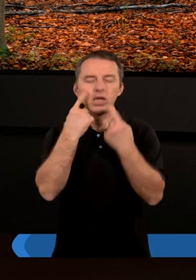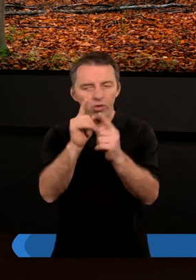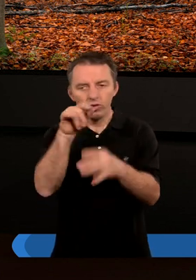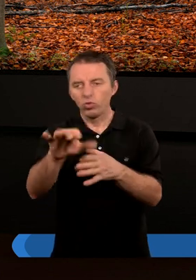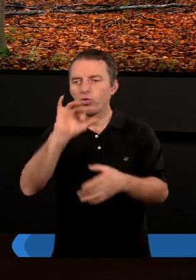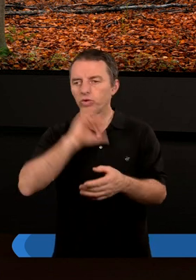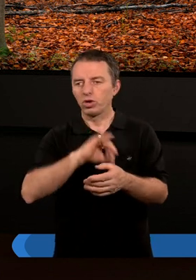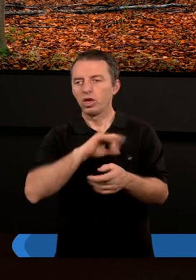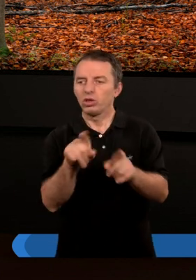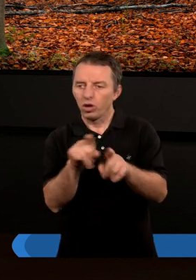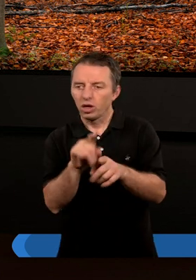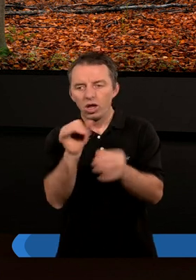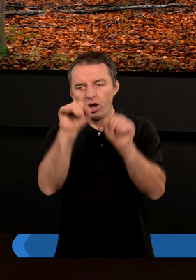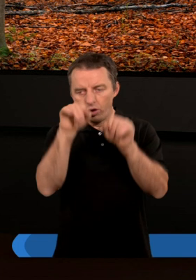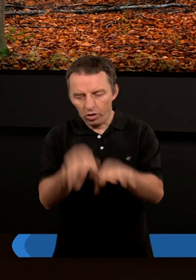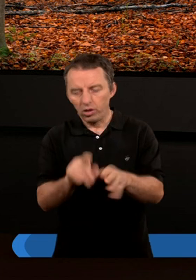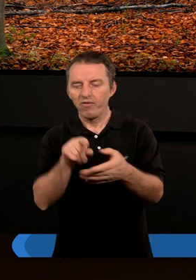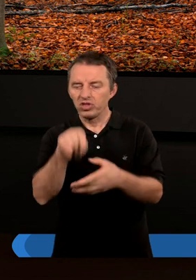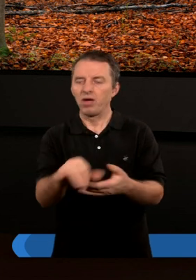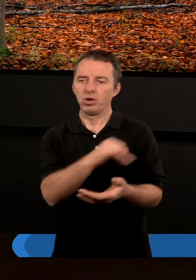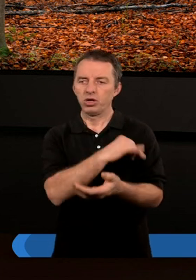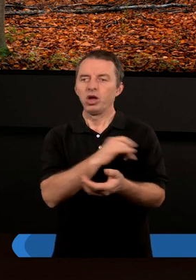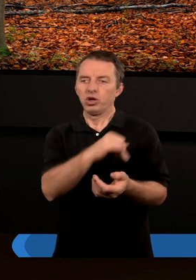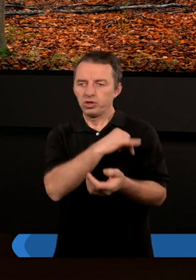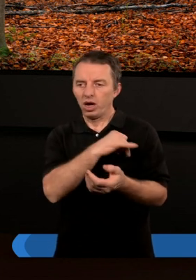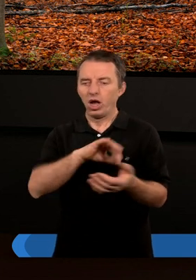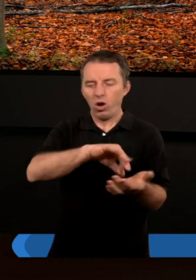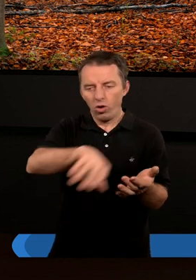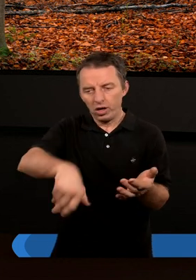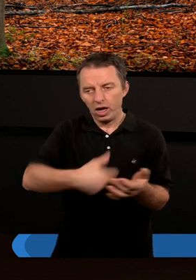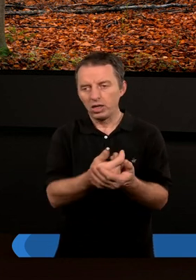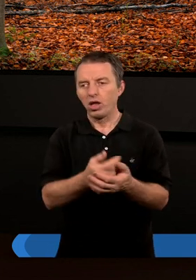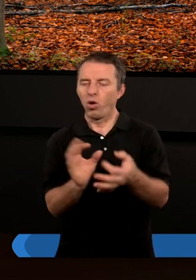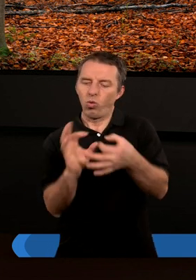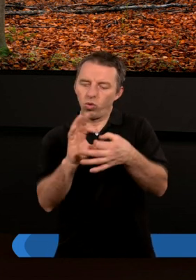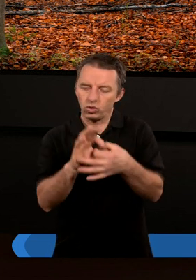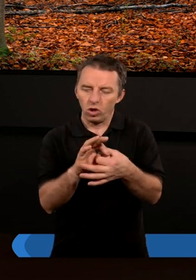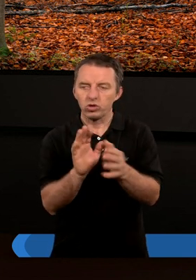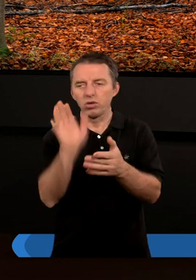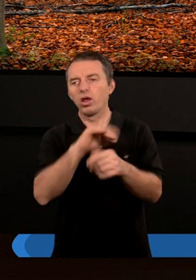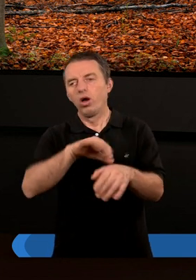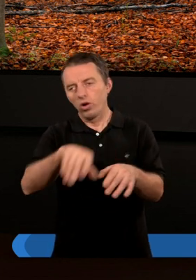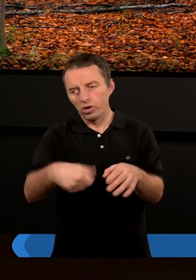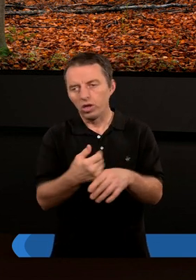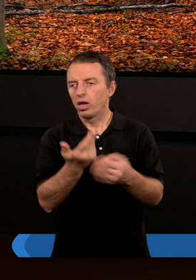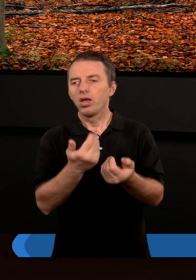I zauważyłem to u siebie tak samo. To jest najgorsze w tym grzechu, że grzech okrada nas z łączności z Panem Bogiem, bo sprawia, że ten Bóg